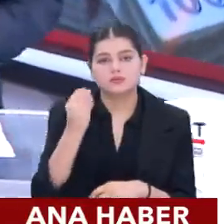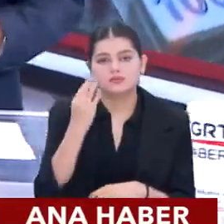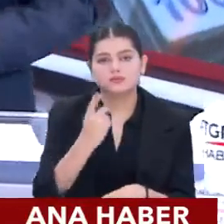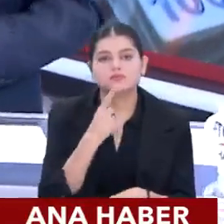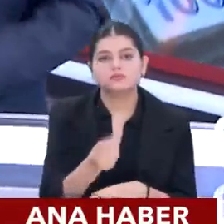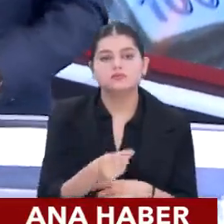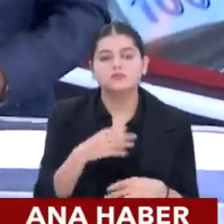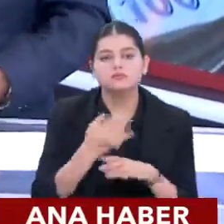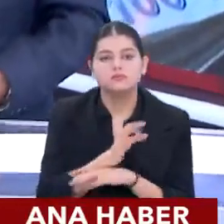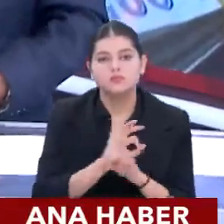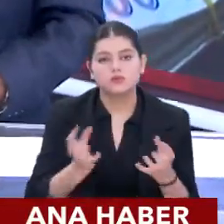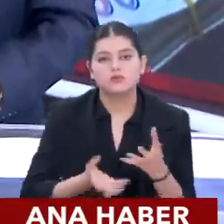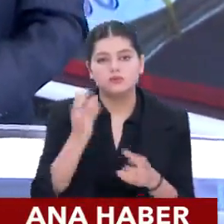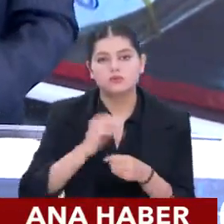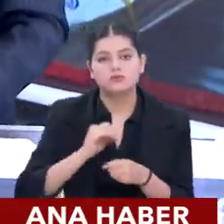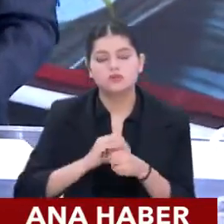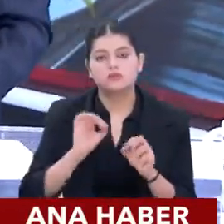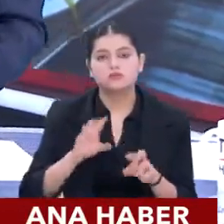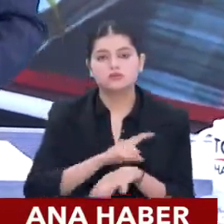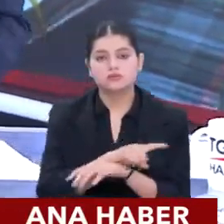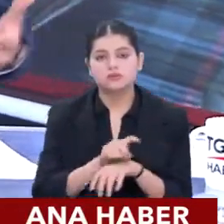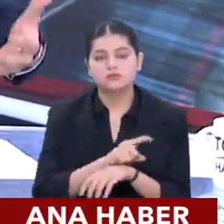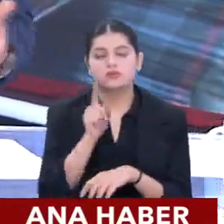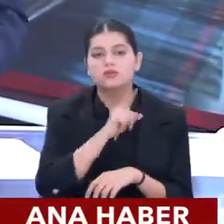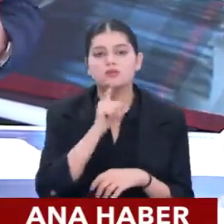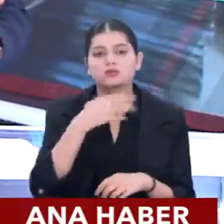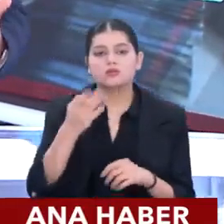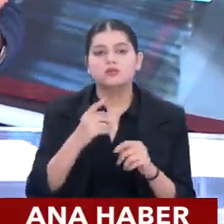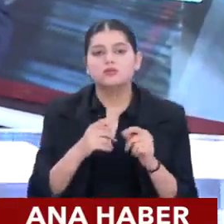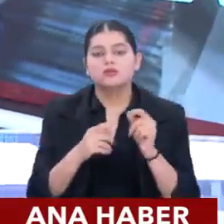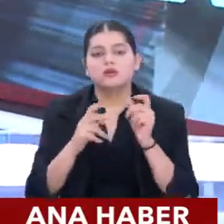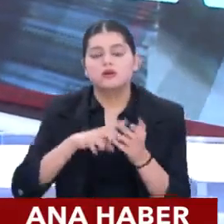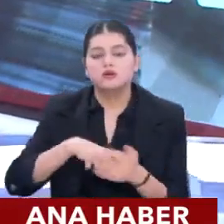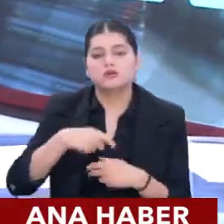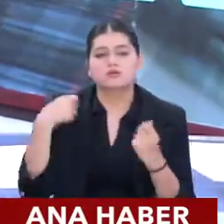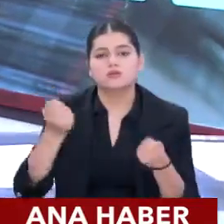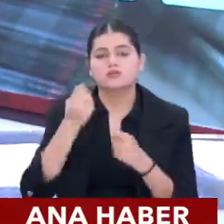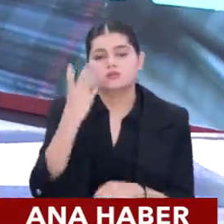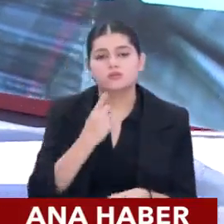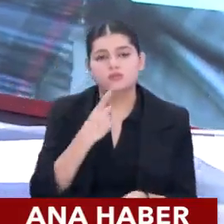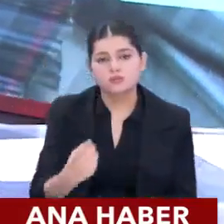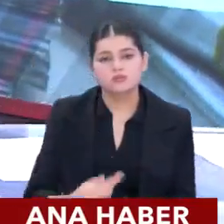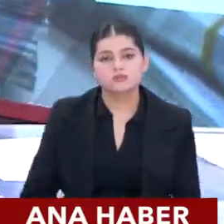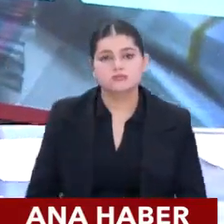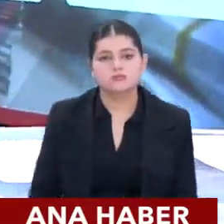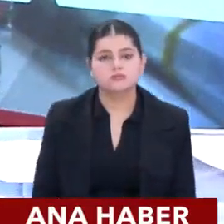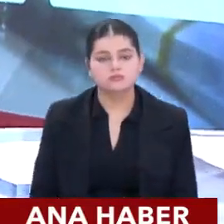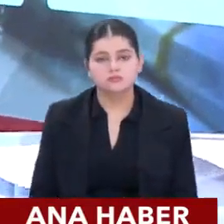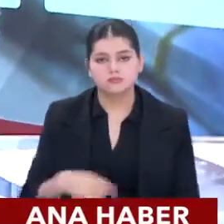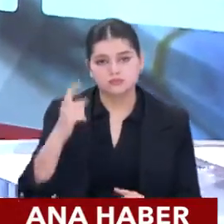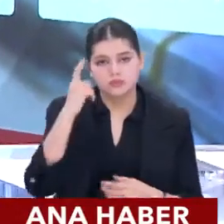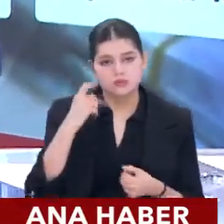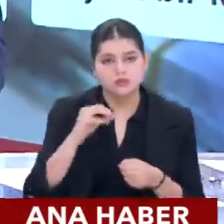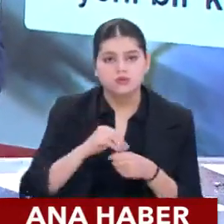iyi, en azından mevcutları korumak, bu süreçte İngilizcesiyle survive etmek, ayakta kalmak için efendim bu